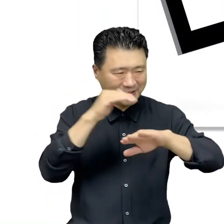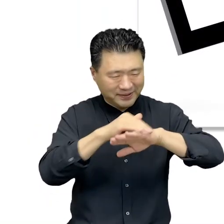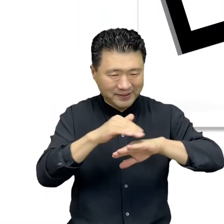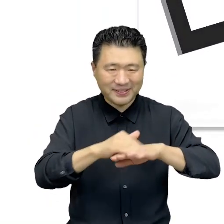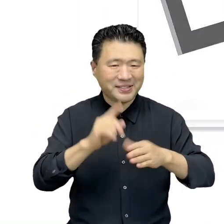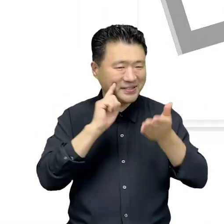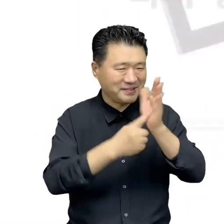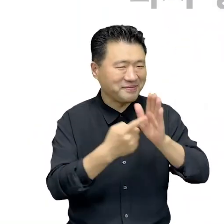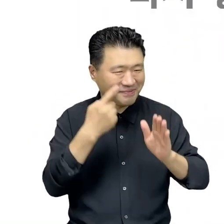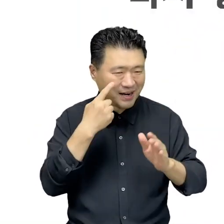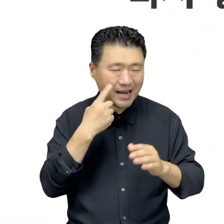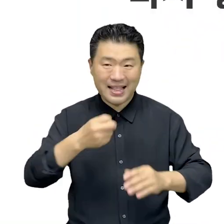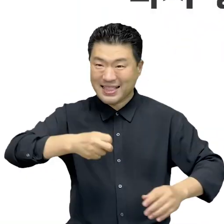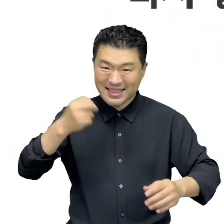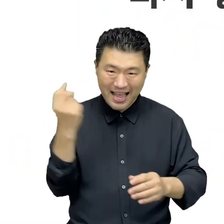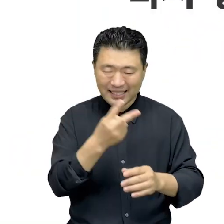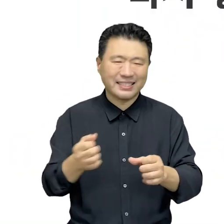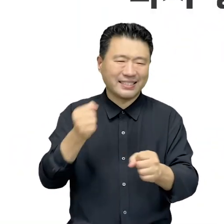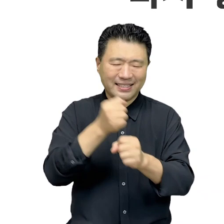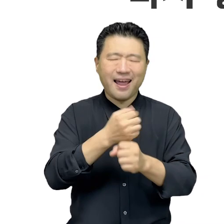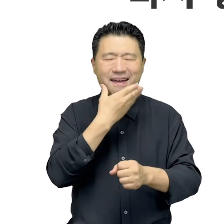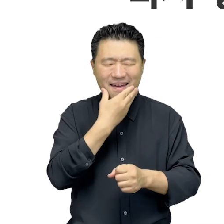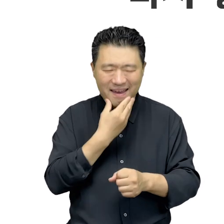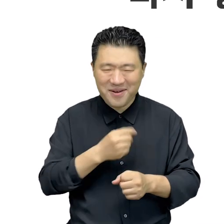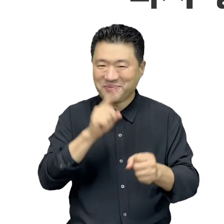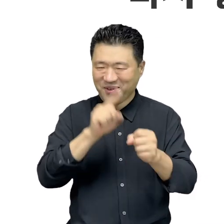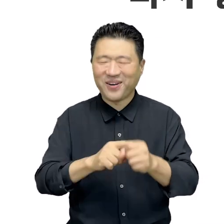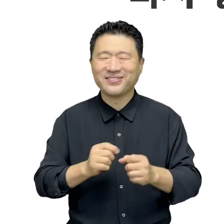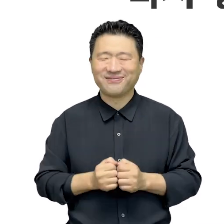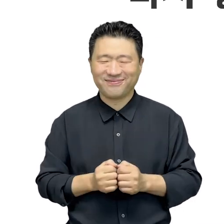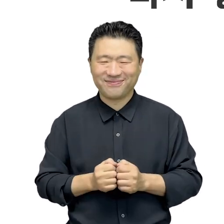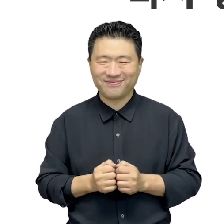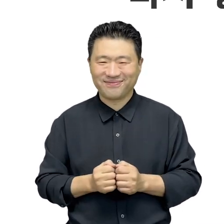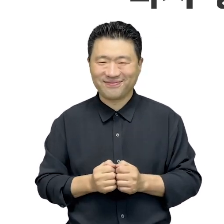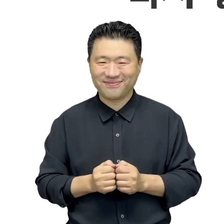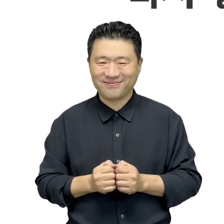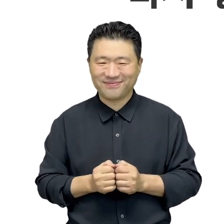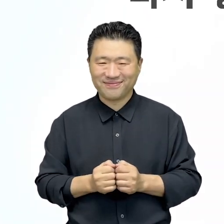한다. 다시 행복해지기 위한 프로젝트다.